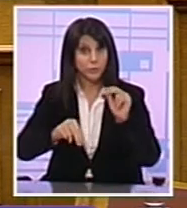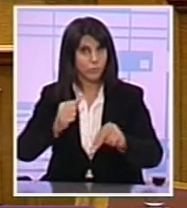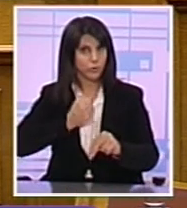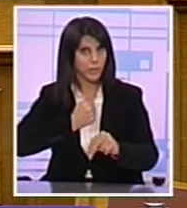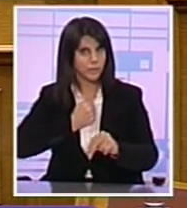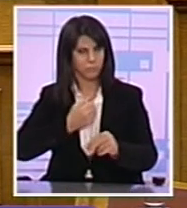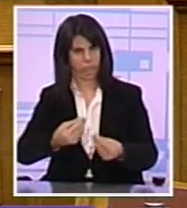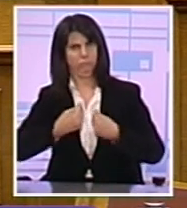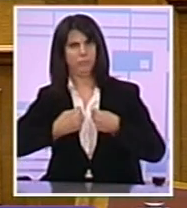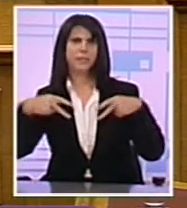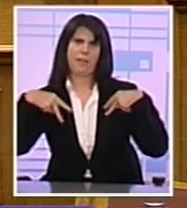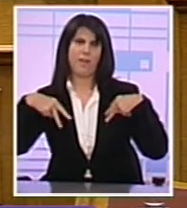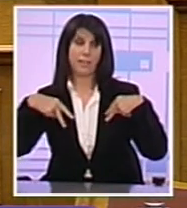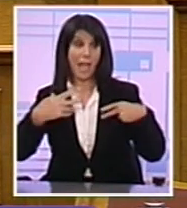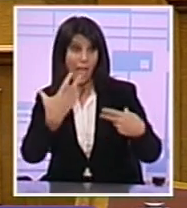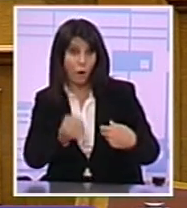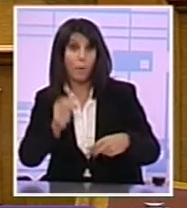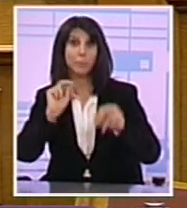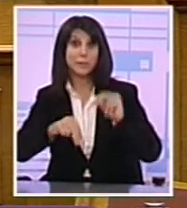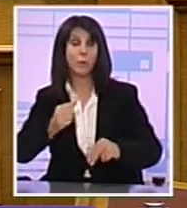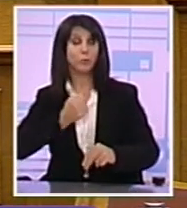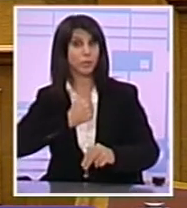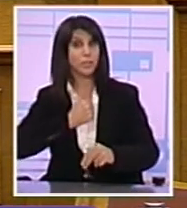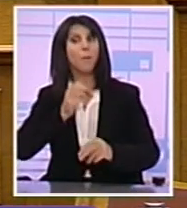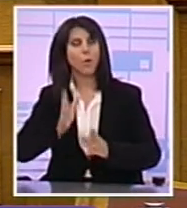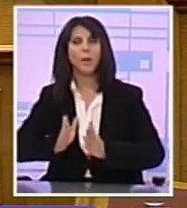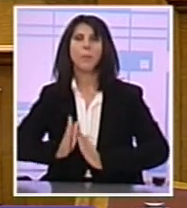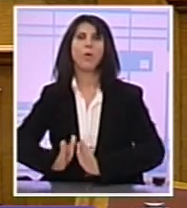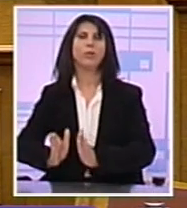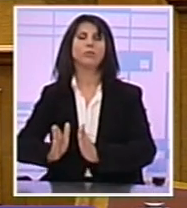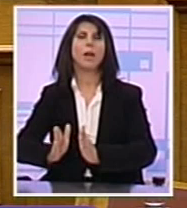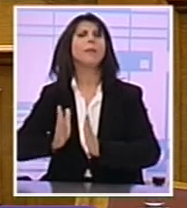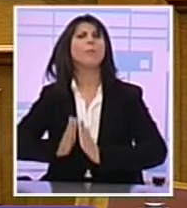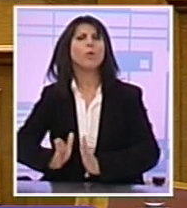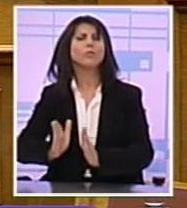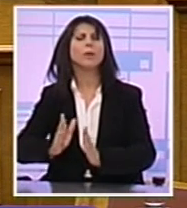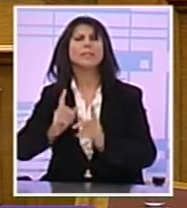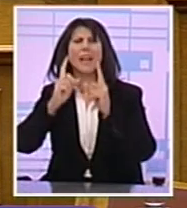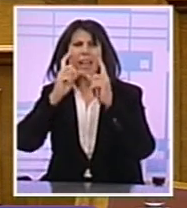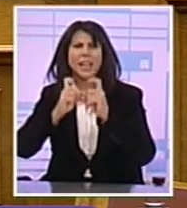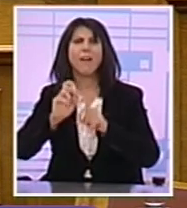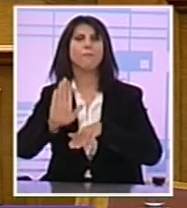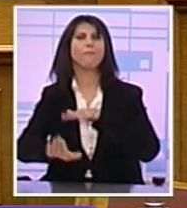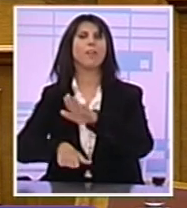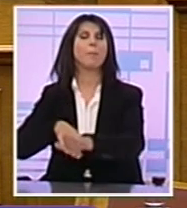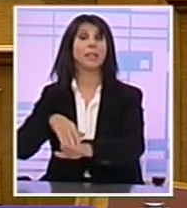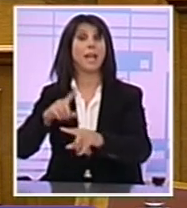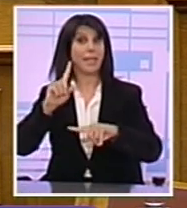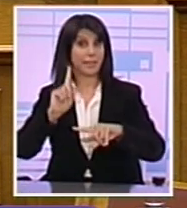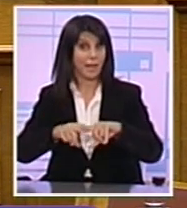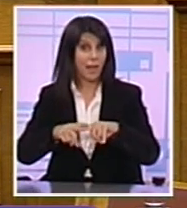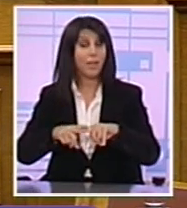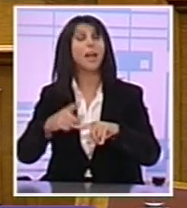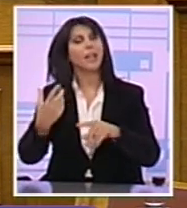Στην κυβέρνηση να προχωρήσουμε Όχι μόνο στα αναγκαία βήματα Για τη χώρα Να προχωρήσουμε και άμεσα στην έναξη των